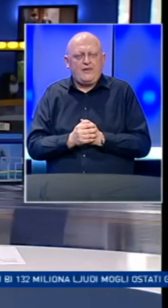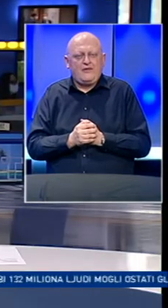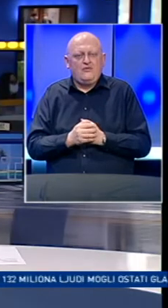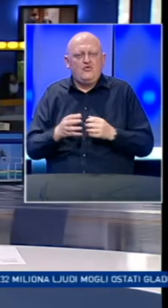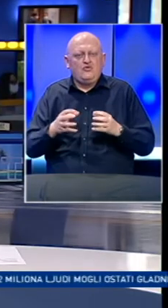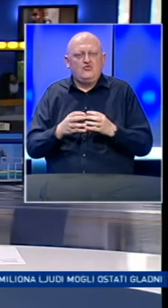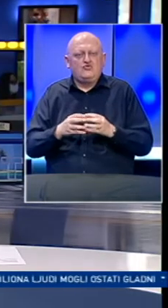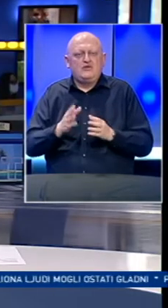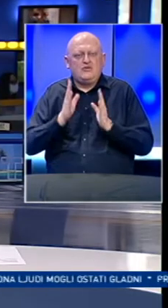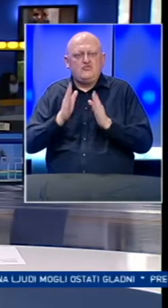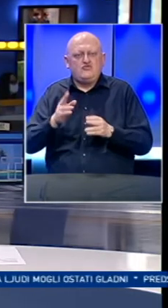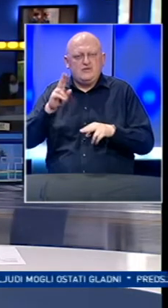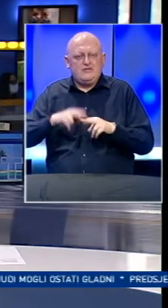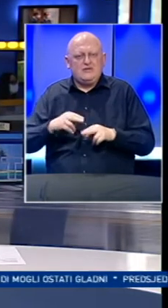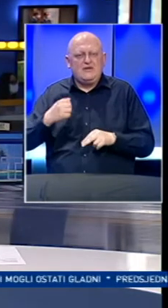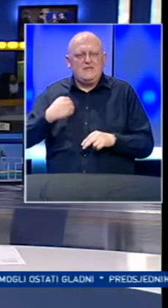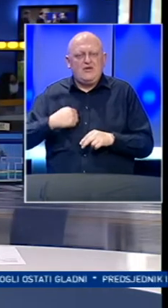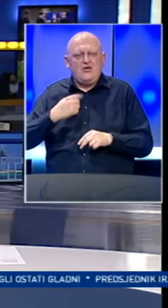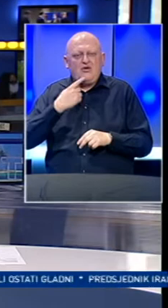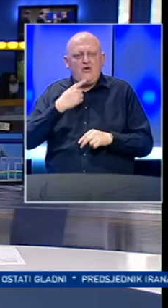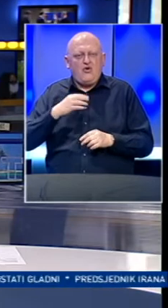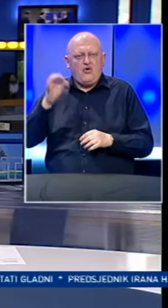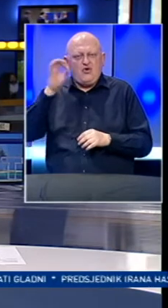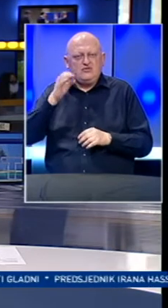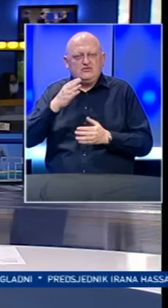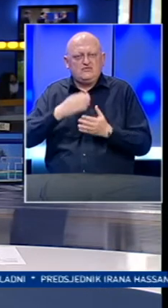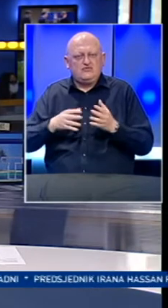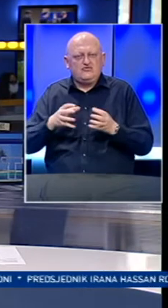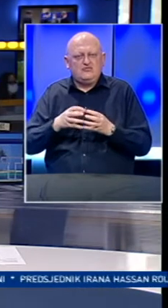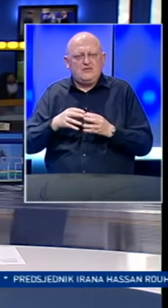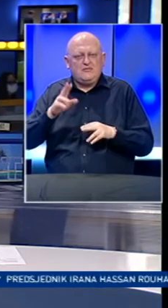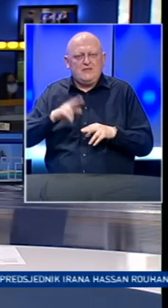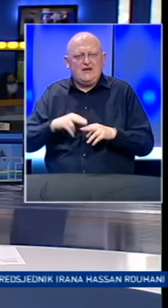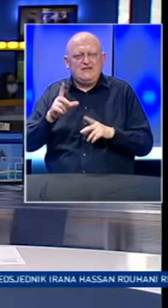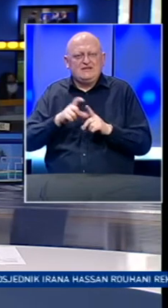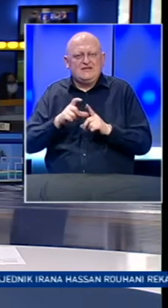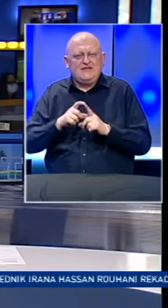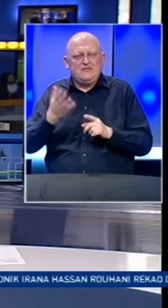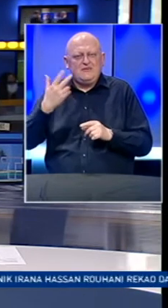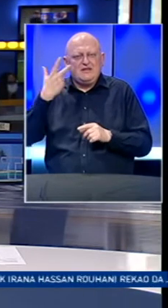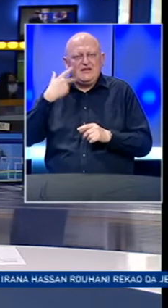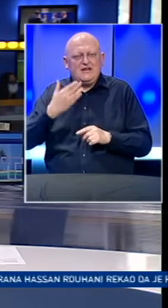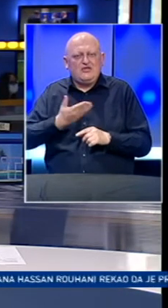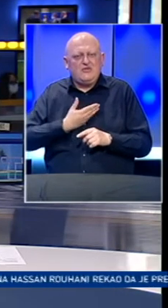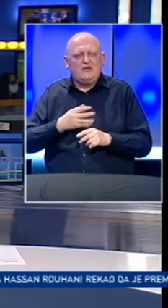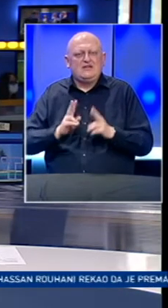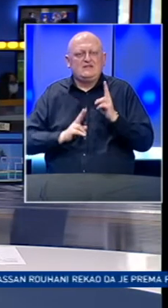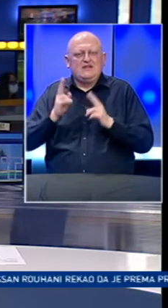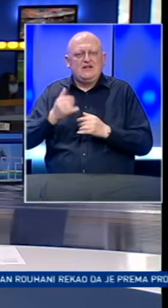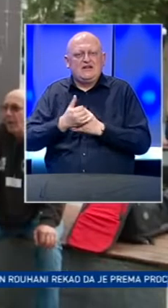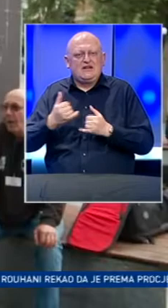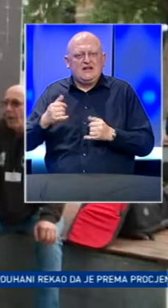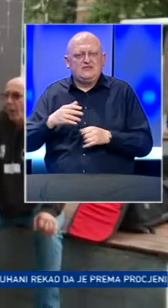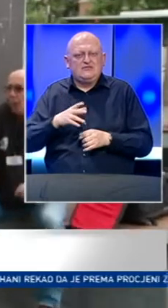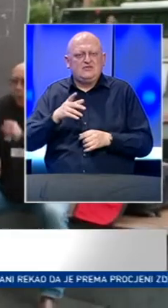U druga put Pravde iz Banja Luke, koju je osnovao dio članova Skupine Pravda za Davida, prije tri dana dobila je suglasnost